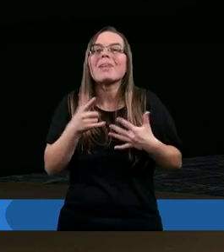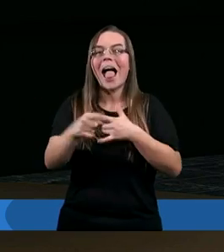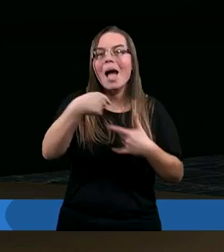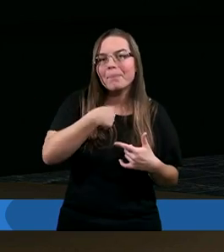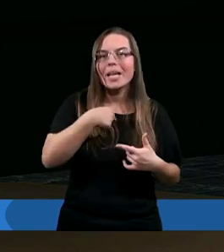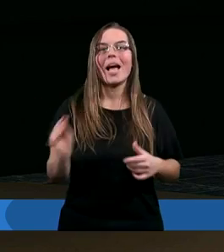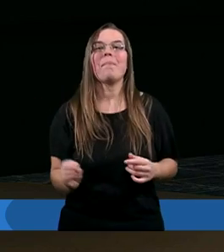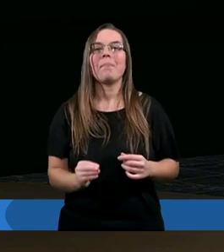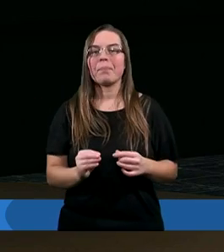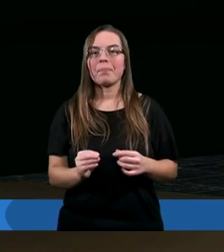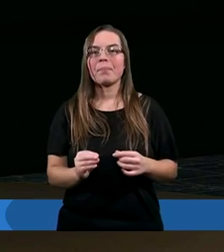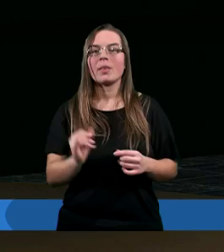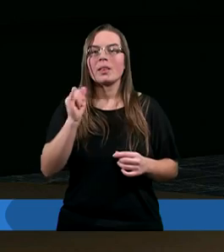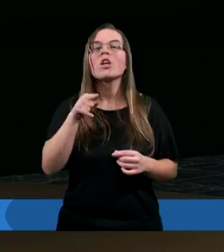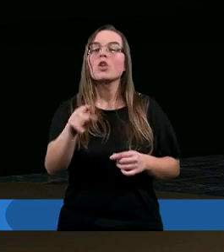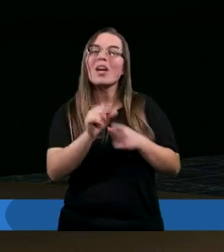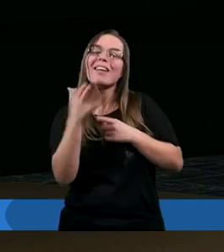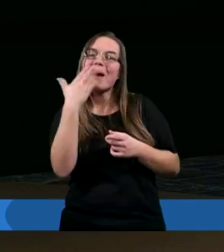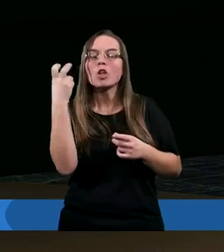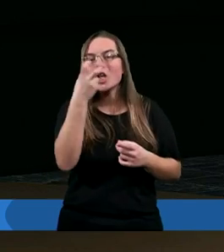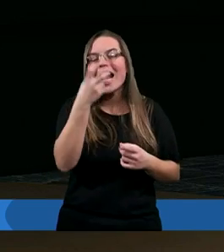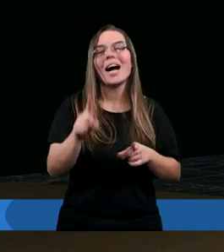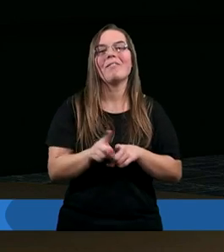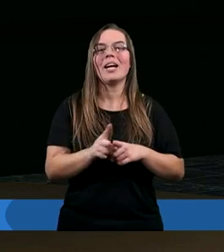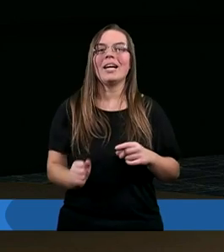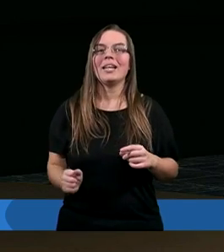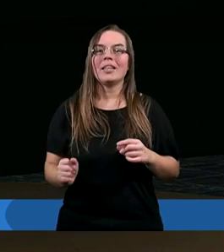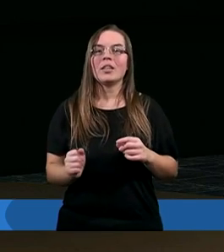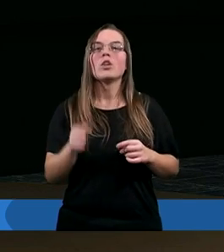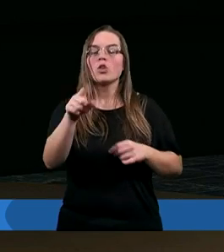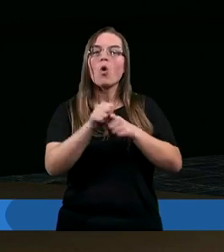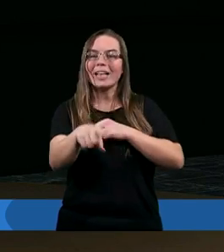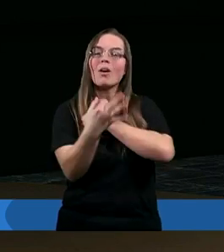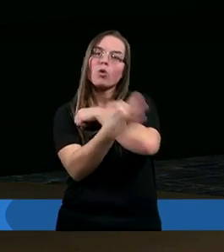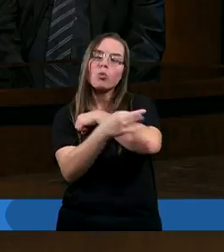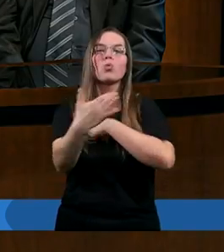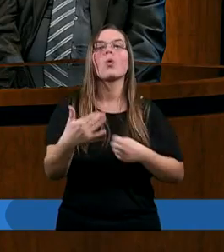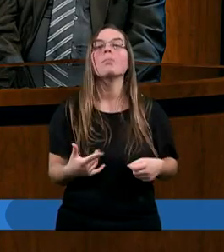takie ciekawe w sumie też do takiego studium.